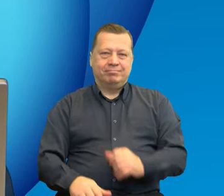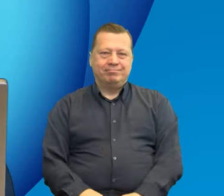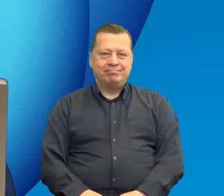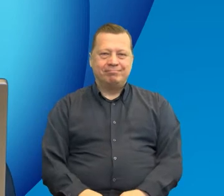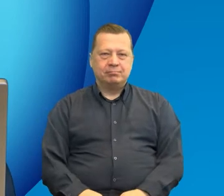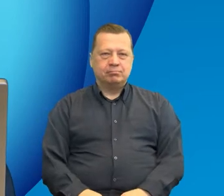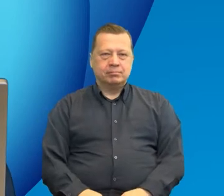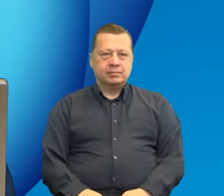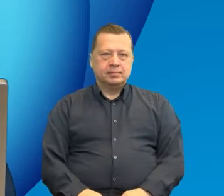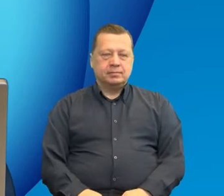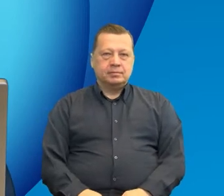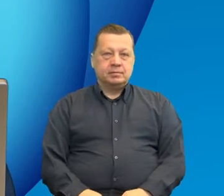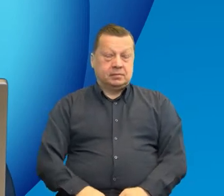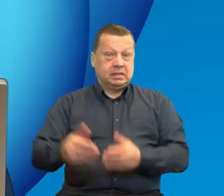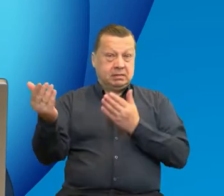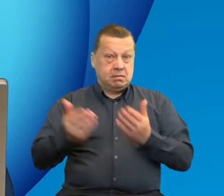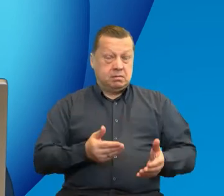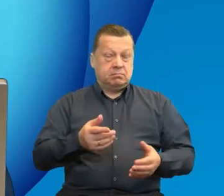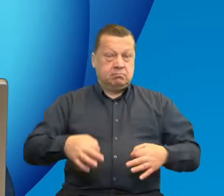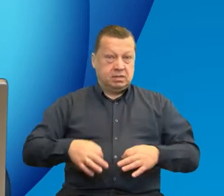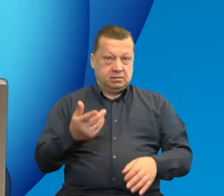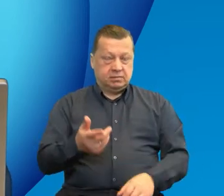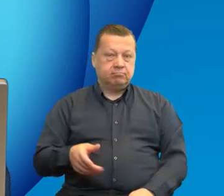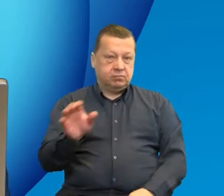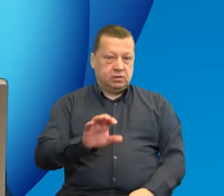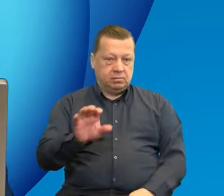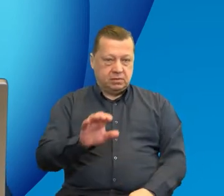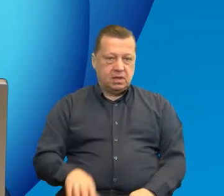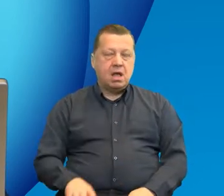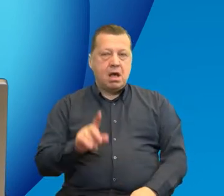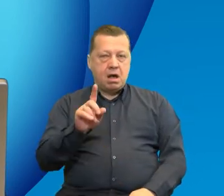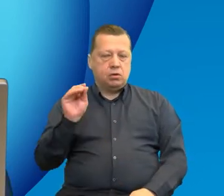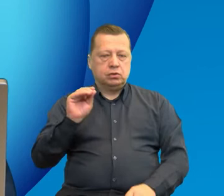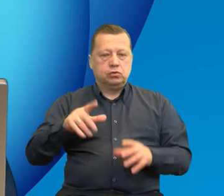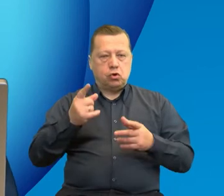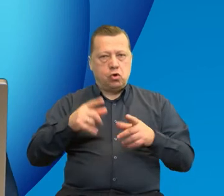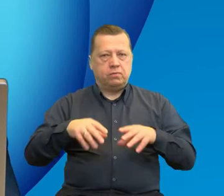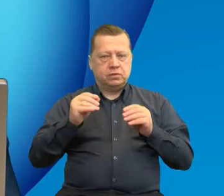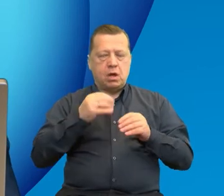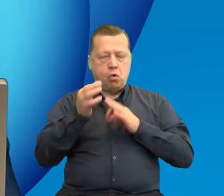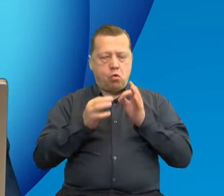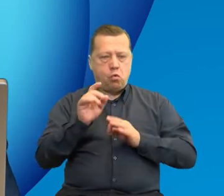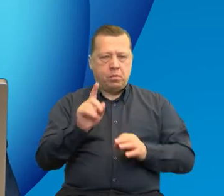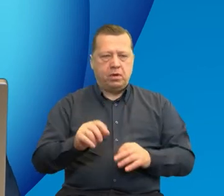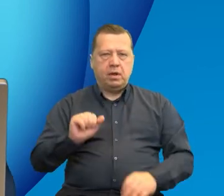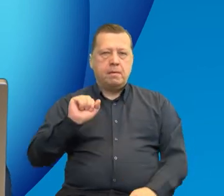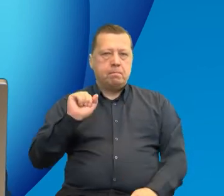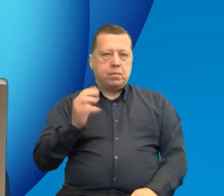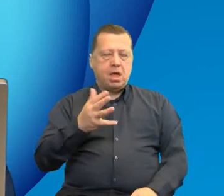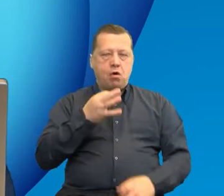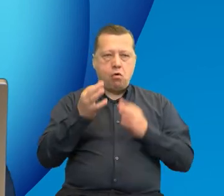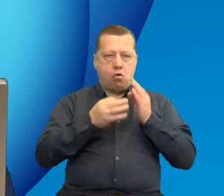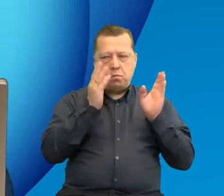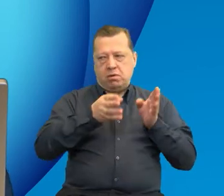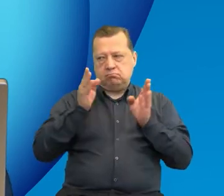Zapraszam Państwa do obejrzenia tego filmu. Tylko kilka słów z wstępu z mojej strony. To jest pięć historii,